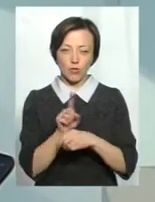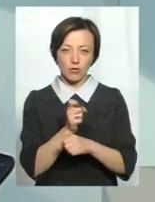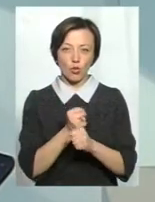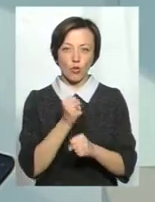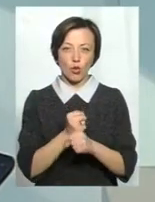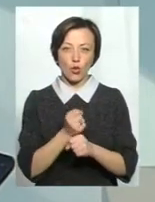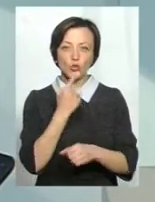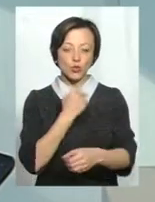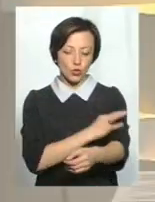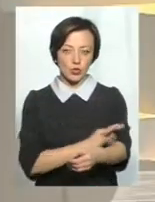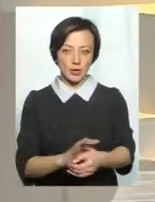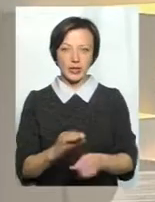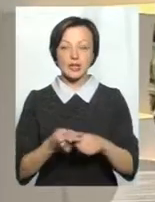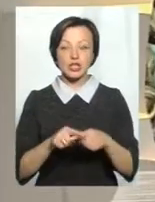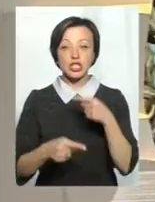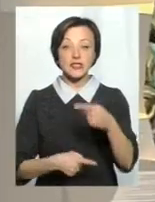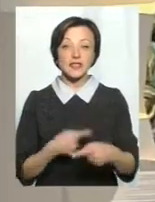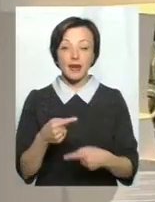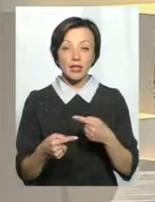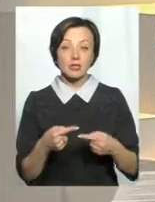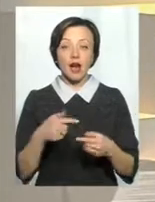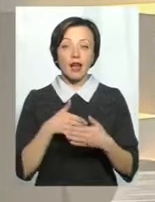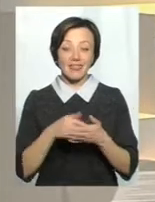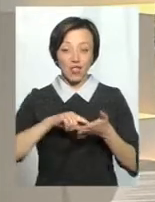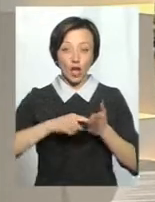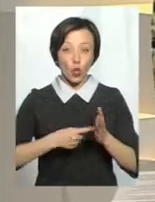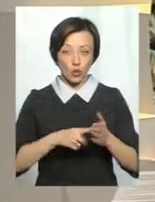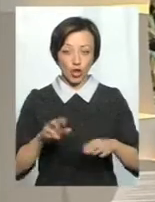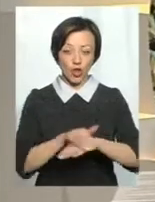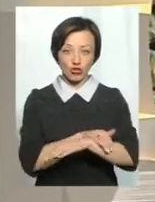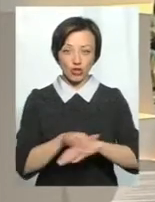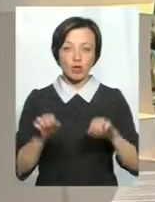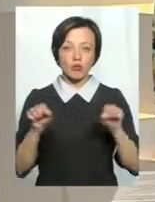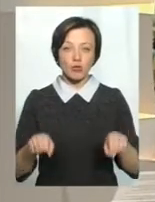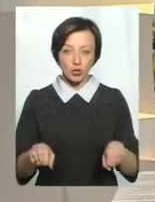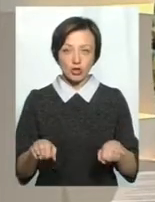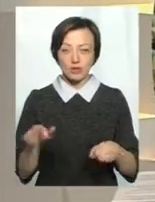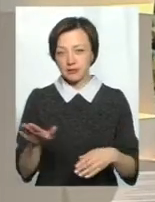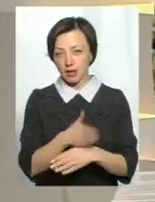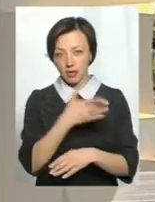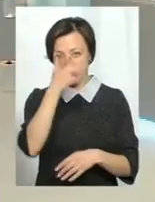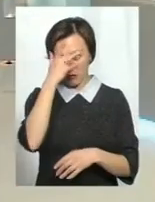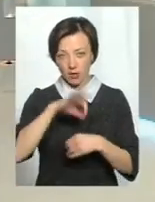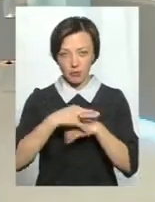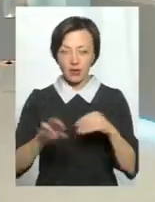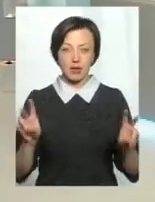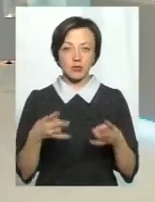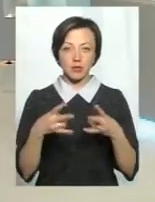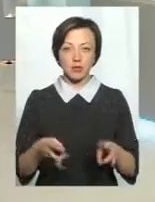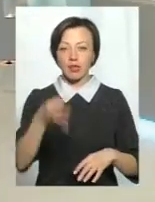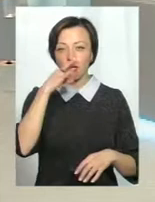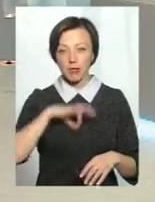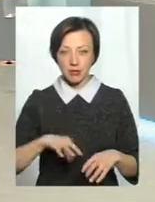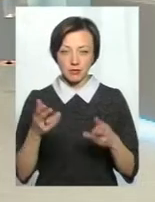Тобто через оці біологічно активні точки, розташовані на шкірі, можна зняти головний біль і не потрібно хвататися за